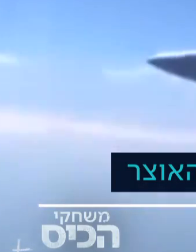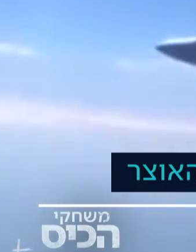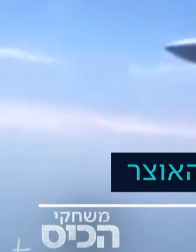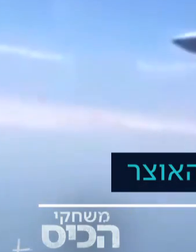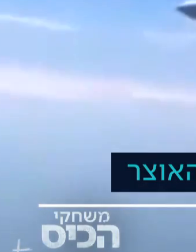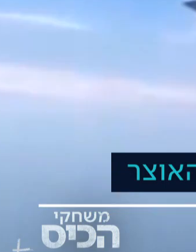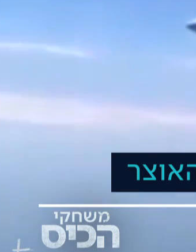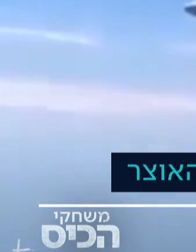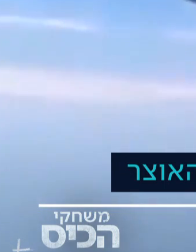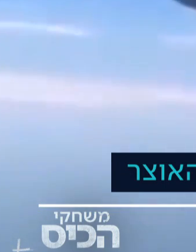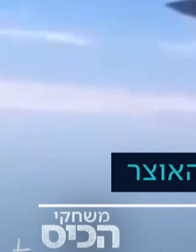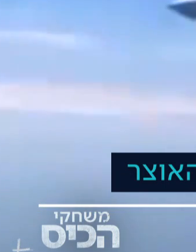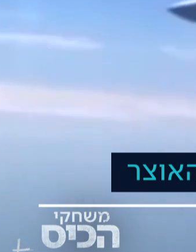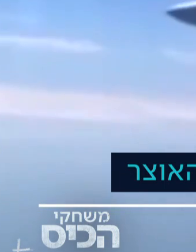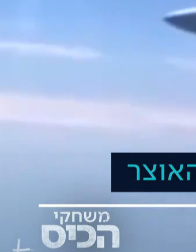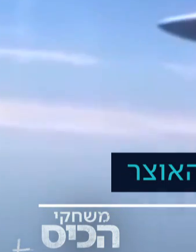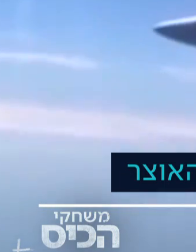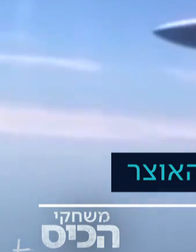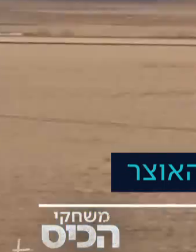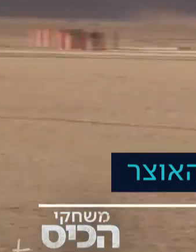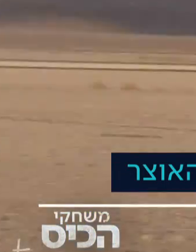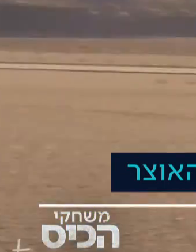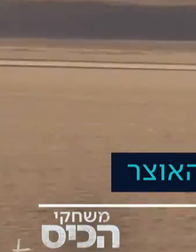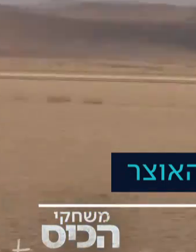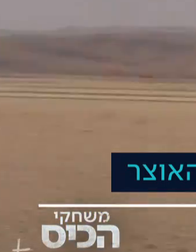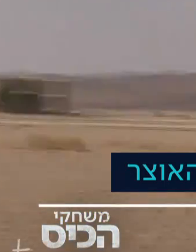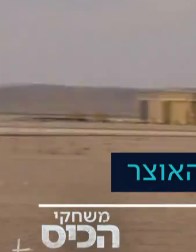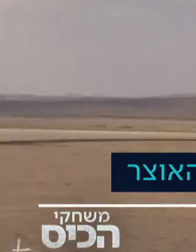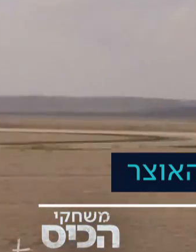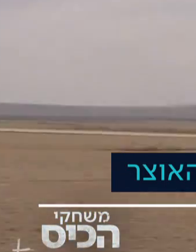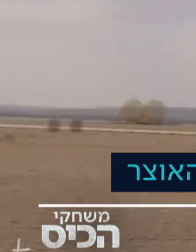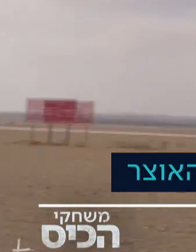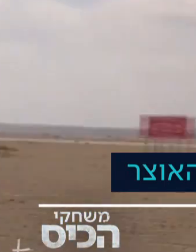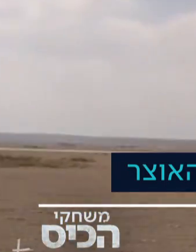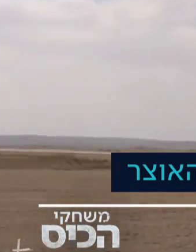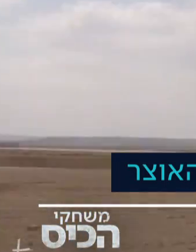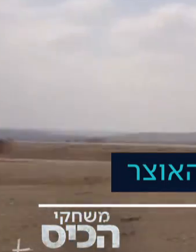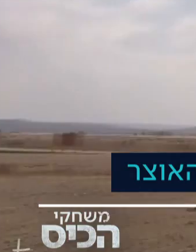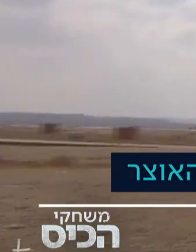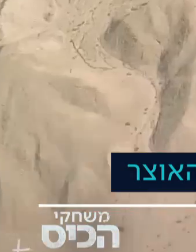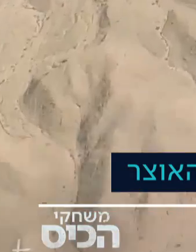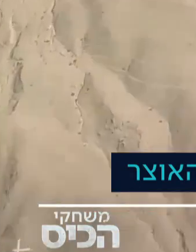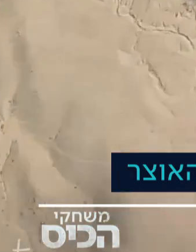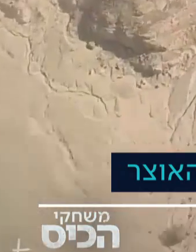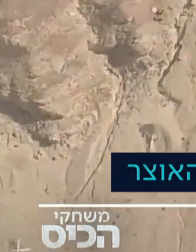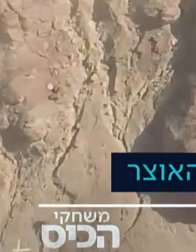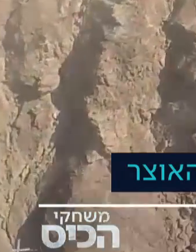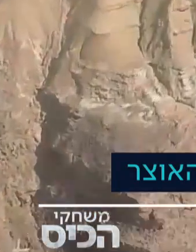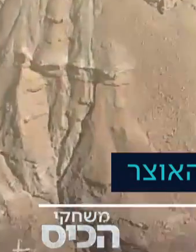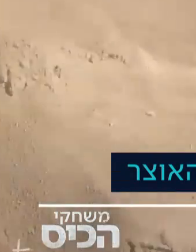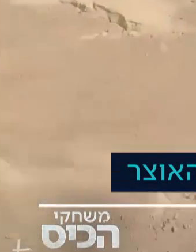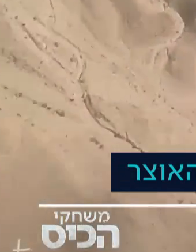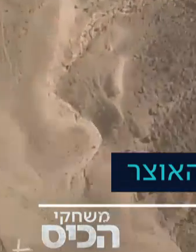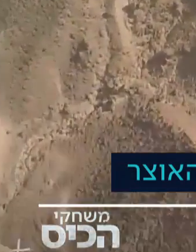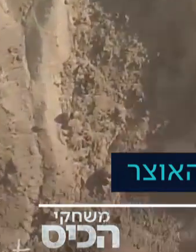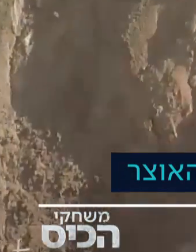כגון מטוסי F-15 ו-V-22. זאת למרות מגפת הקורונה והצורך הבוער של הממשלה בהקצעת תקציבים